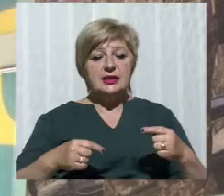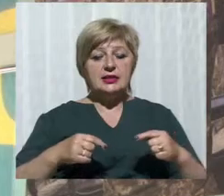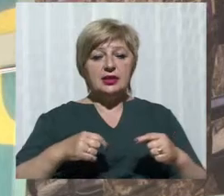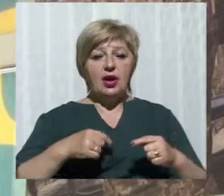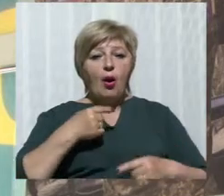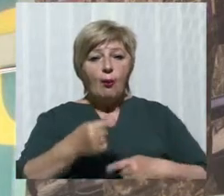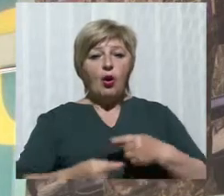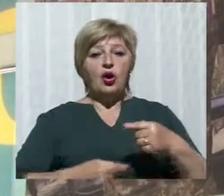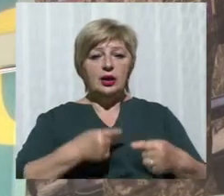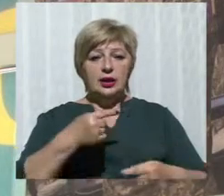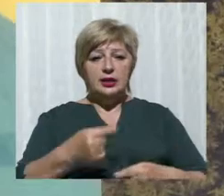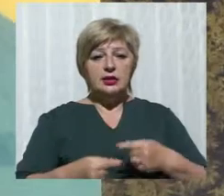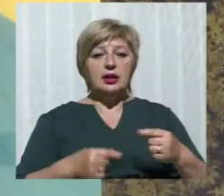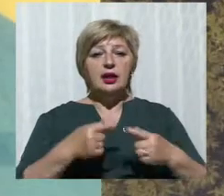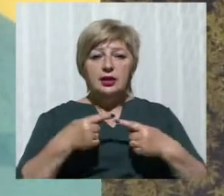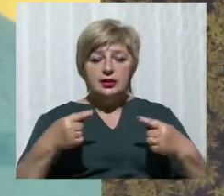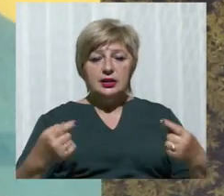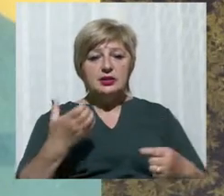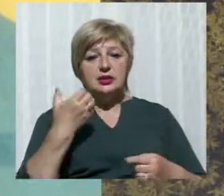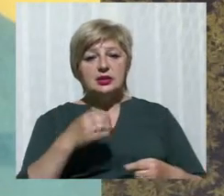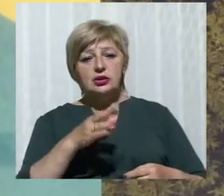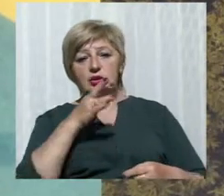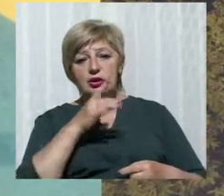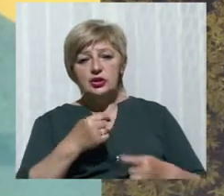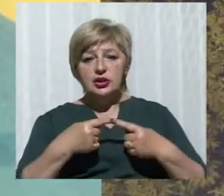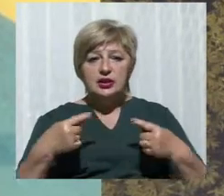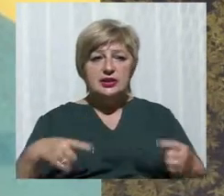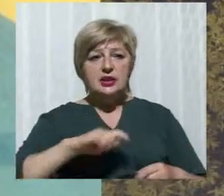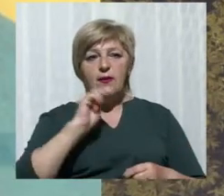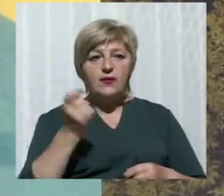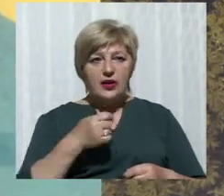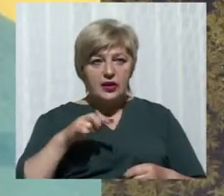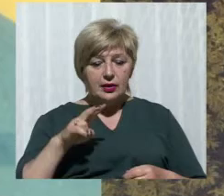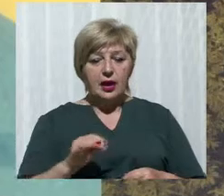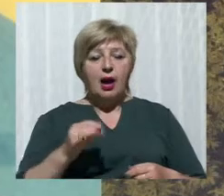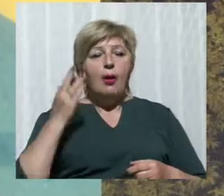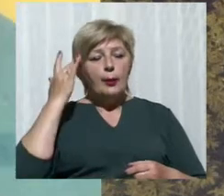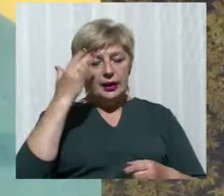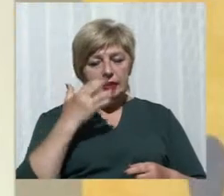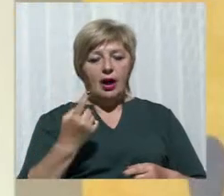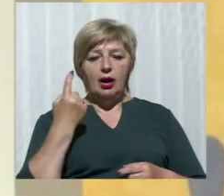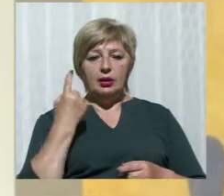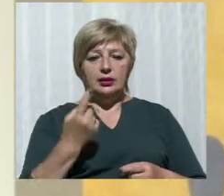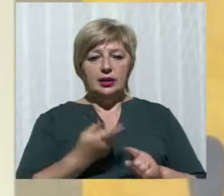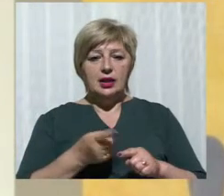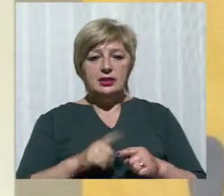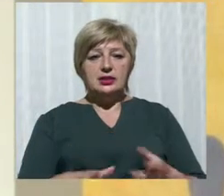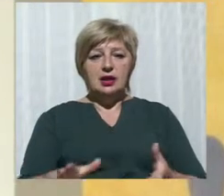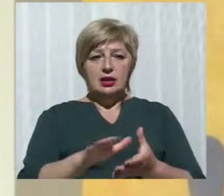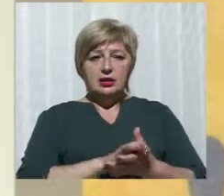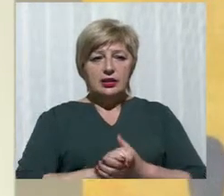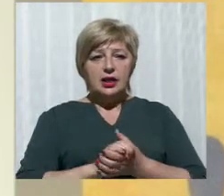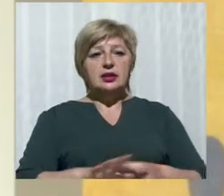навіть сторіччя, різні війни, але мета у них одна. Мета – це єдність, це